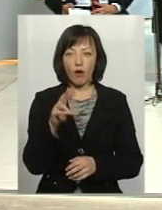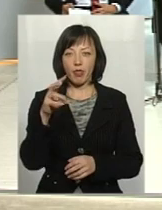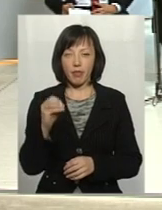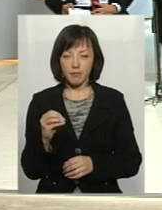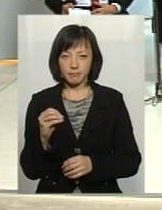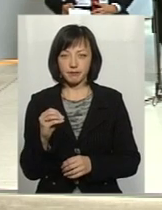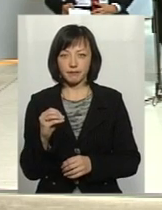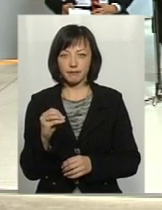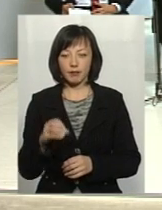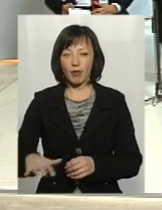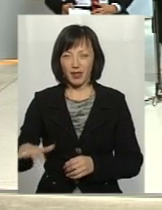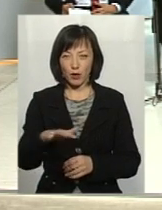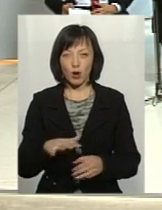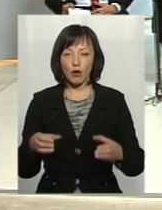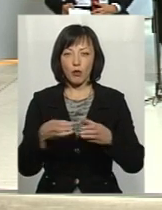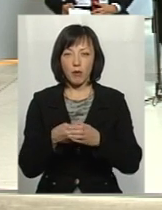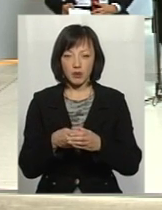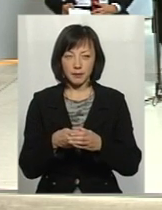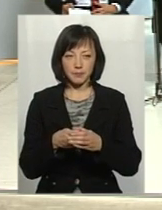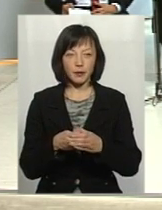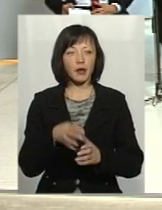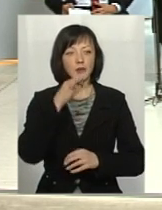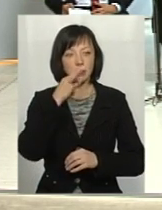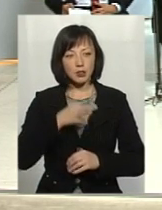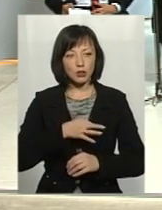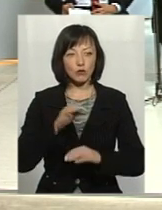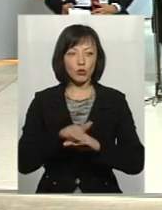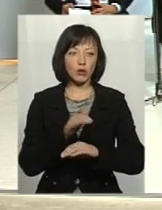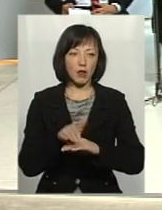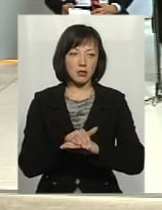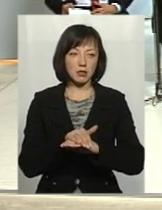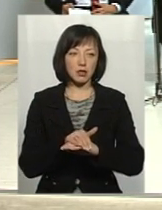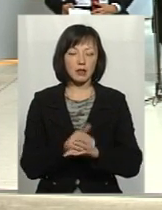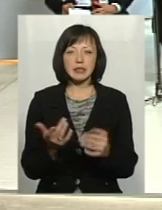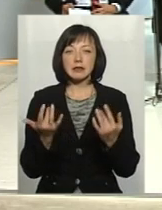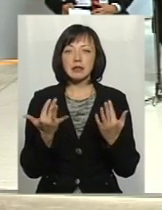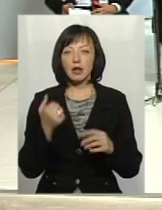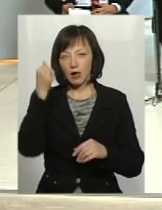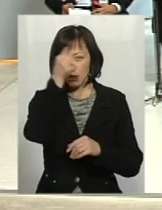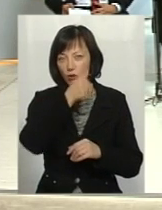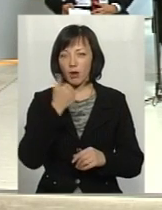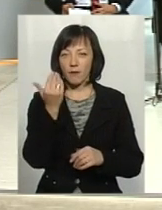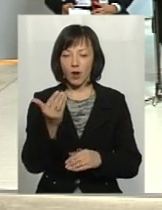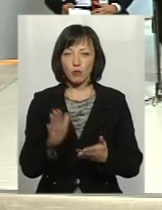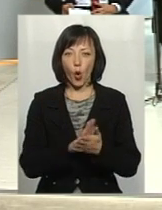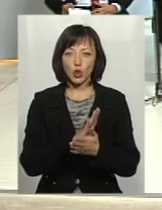'єднанної територіальної громади. Пане Олександре, скажіть, будь ласка, скільки років вашим очисним?